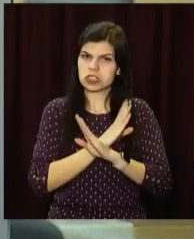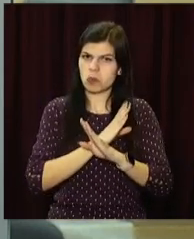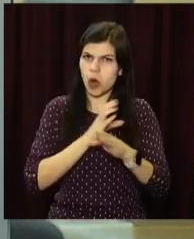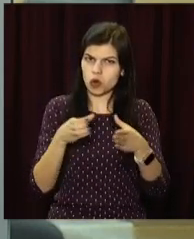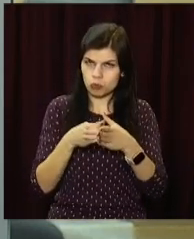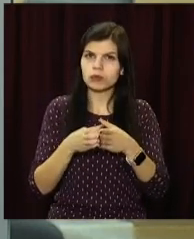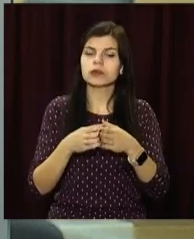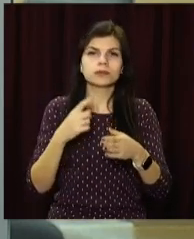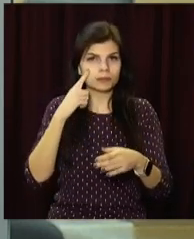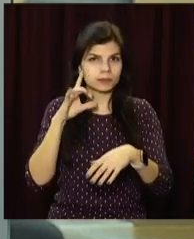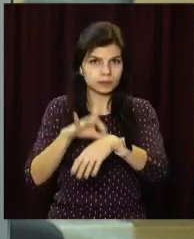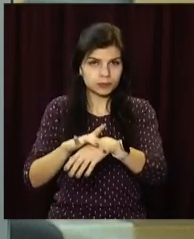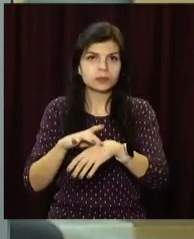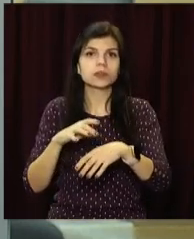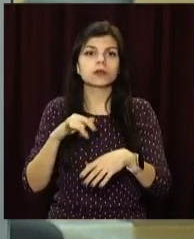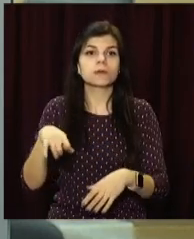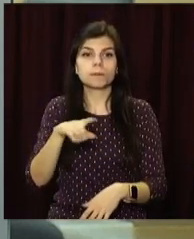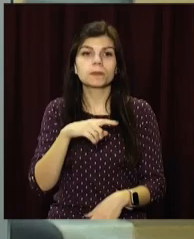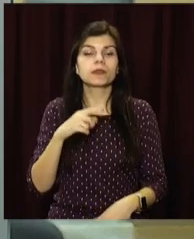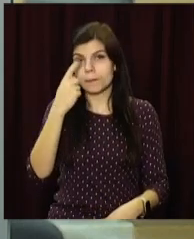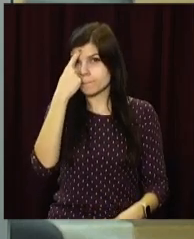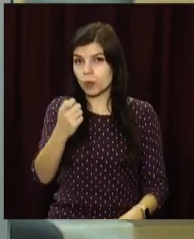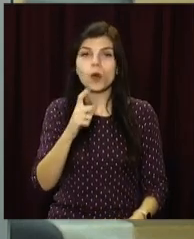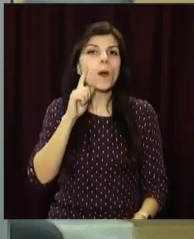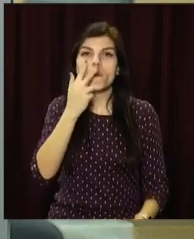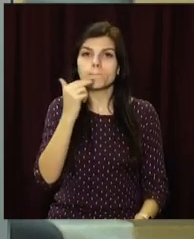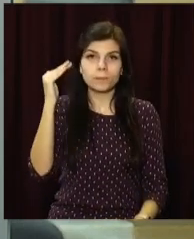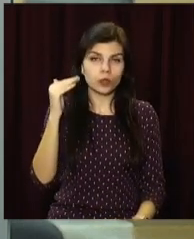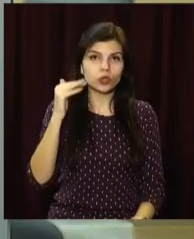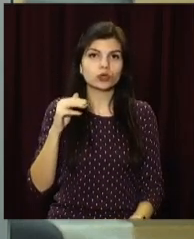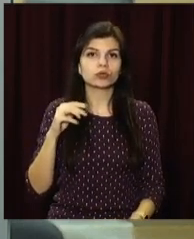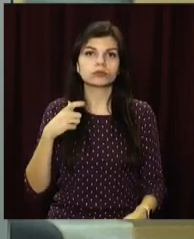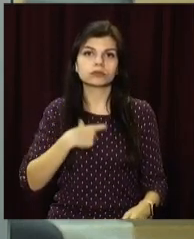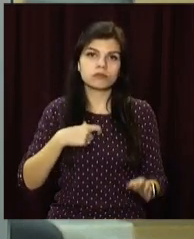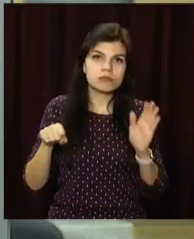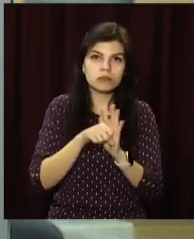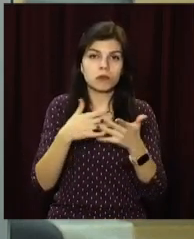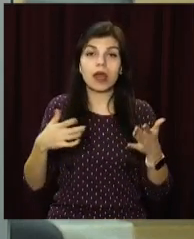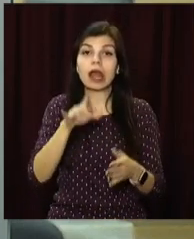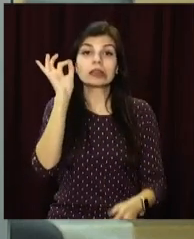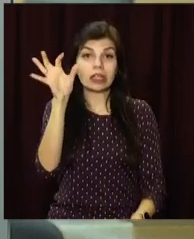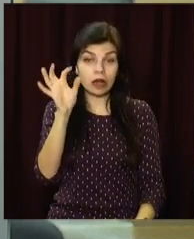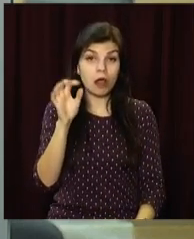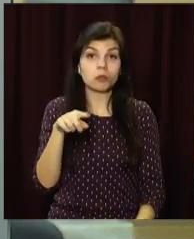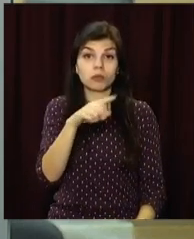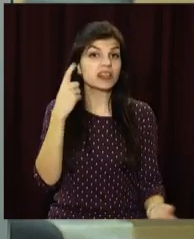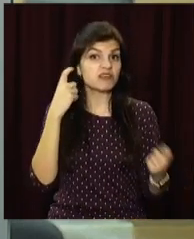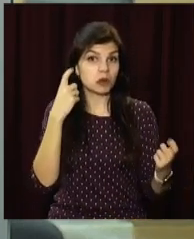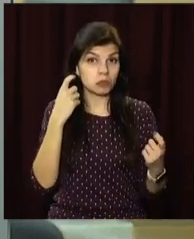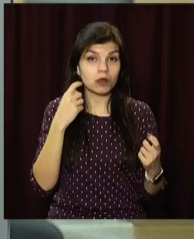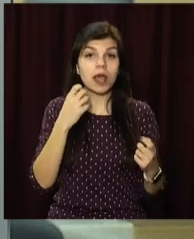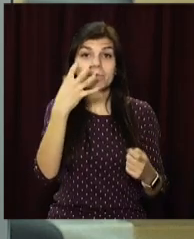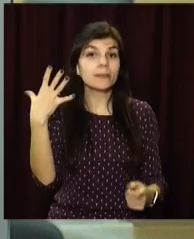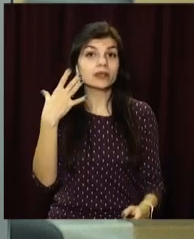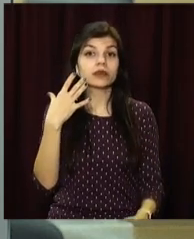викрили, спробу самогуста неповнолітньої попередили. У Нацполіції області, кажуть, у телеграм-каналі, який за попередню інформацію створила